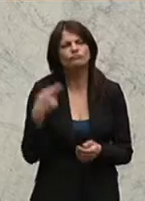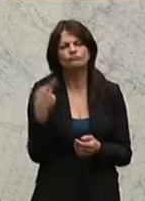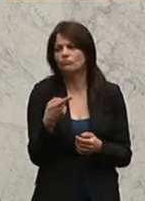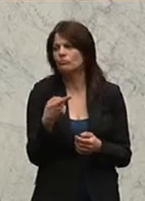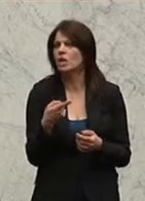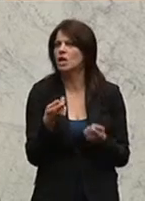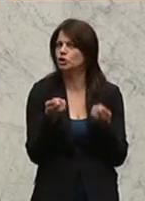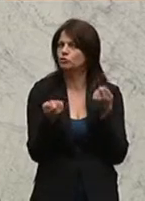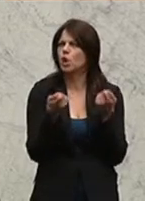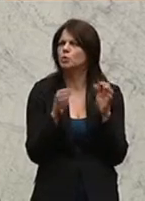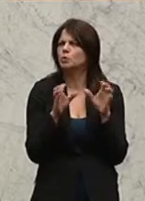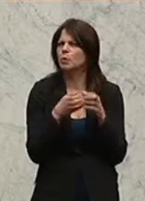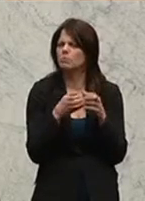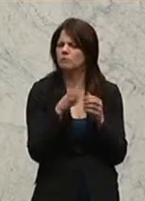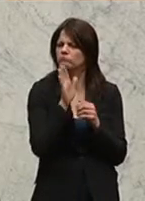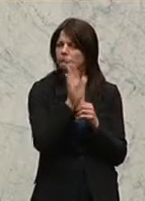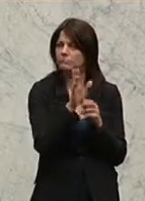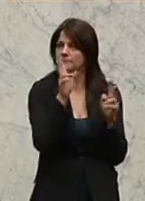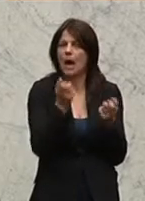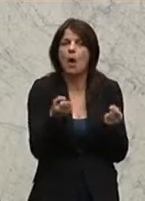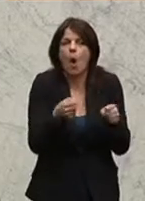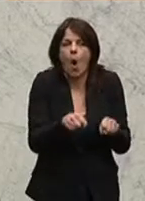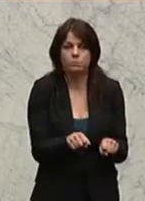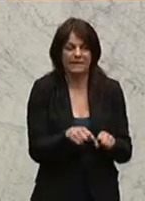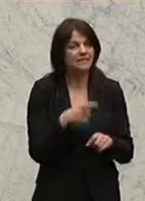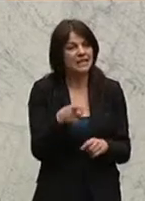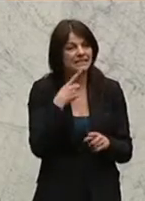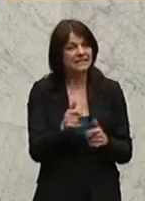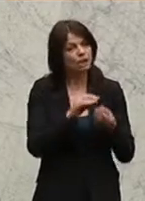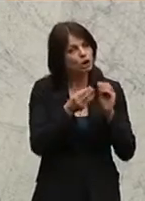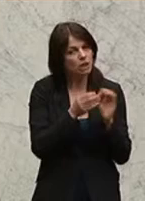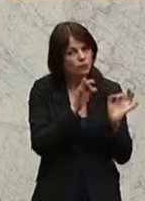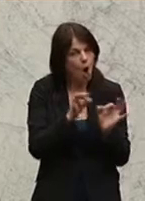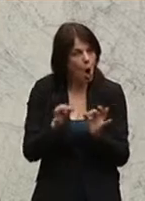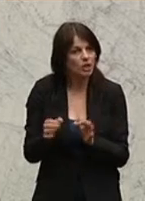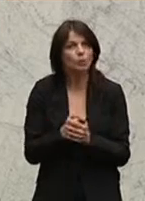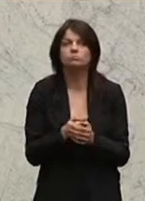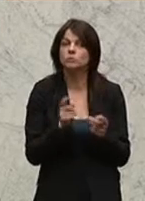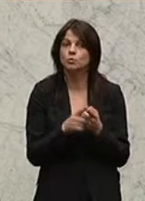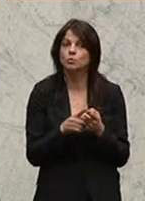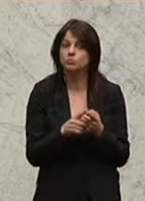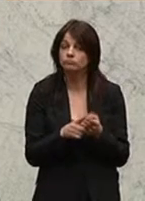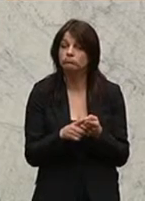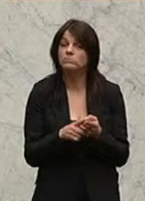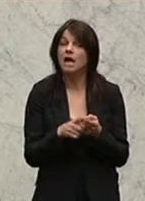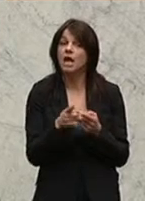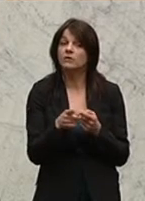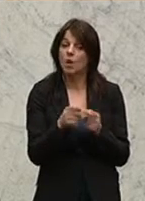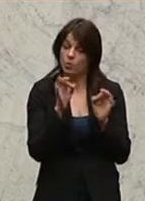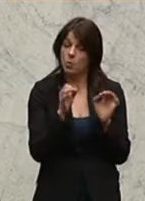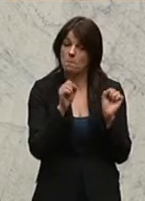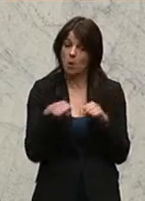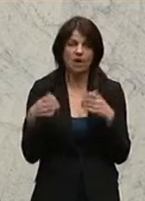die eigentliche Kompetenz, also die Genemik-Tische-Geschäftsordnung und hat ein sehr starkes Instrument.